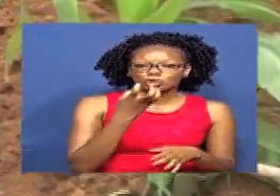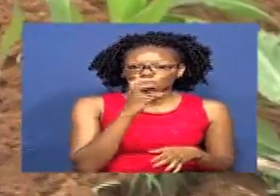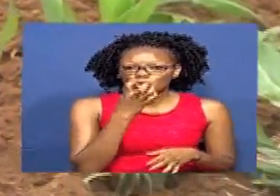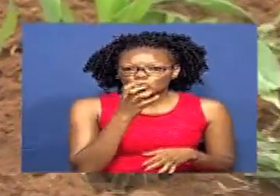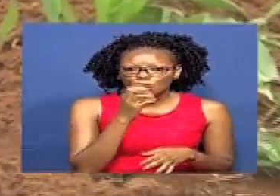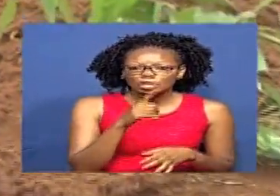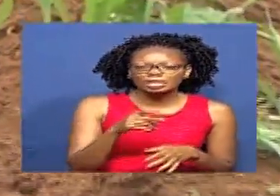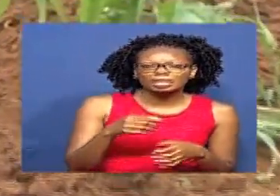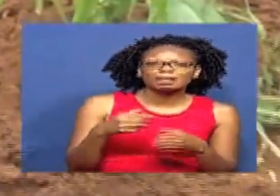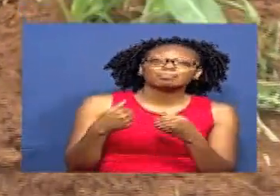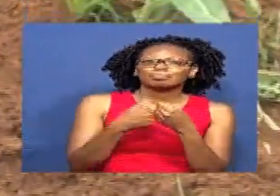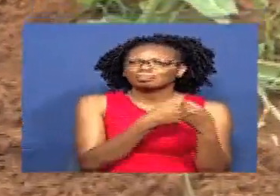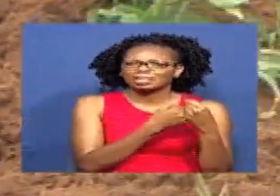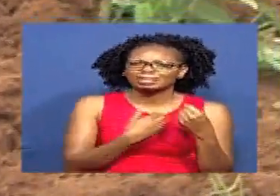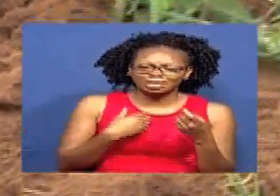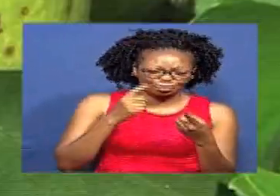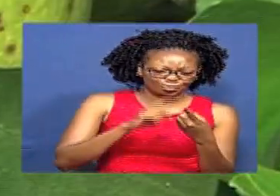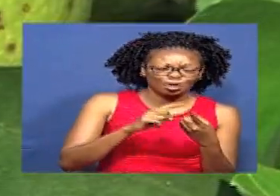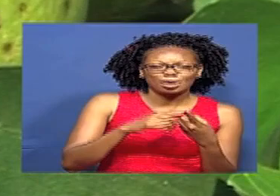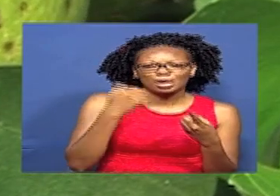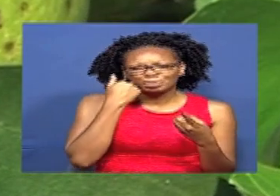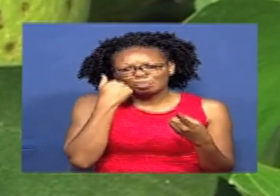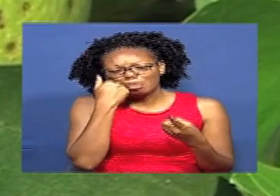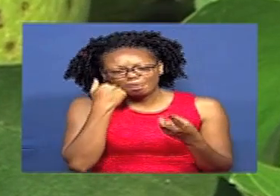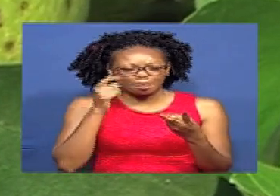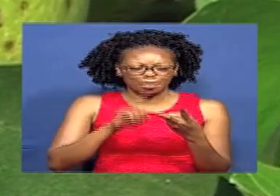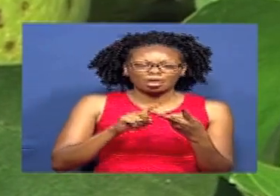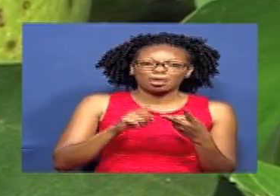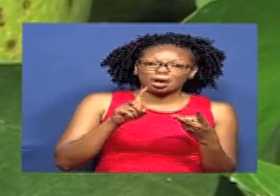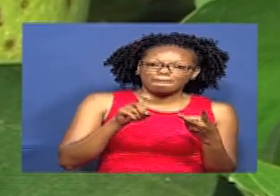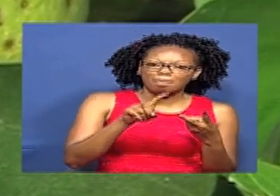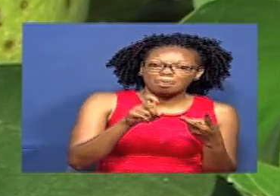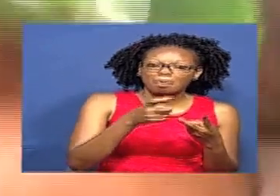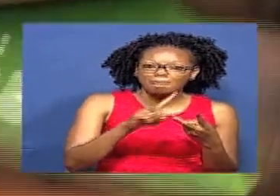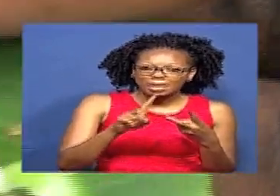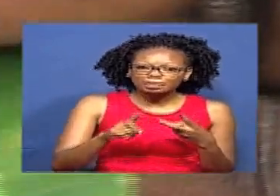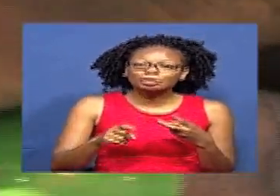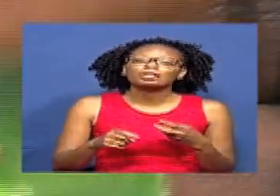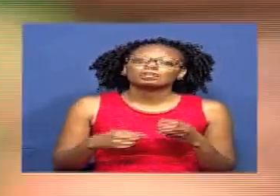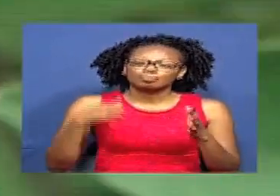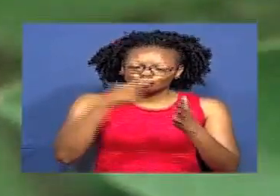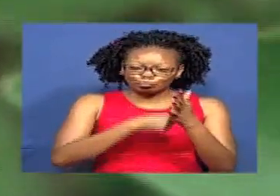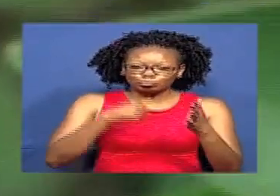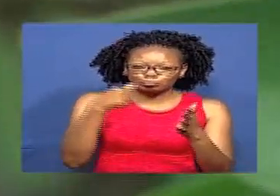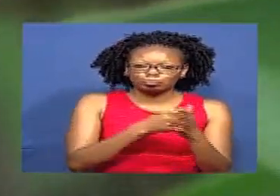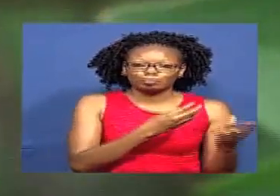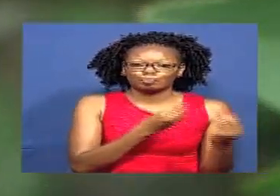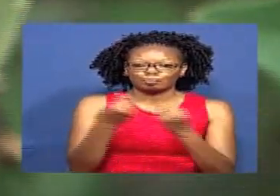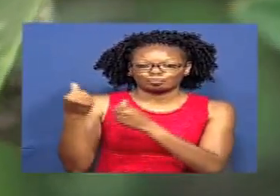machungwa Kwani bado wanashida ya wadudu na magonjwa Lakini wanambinu ya kutatua shida hizo